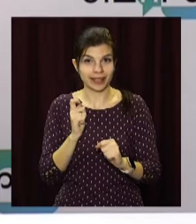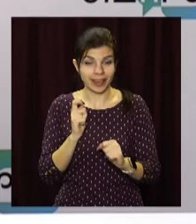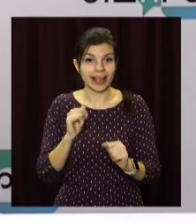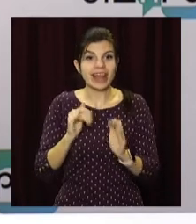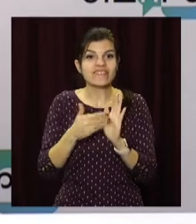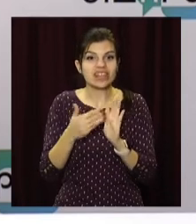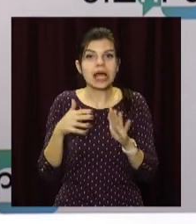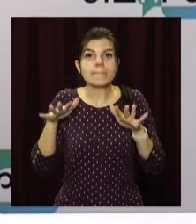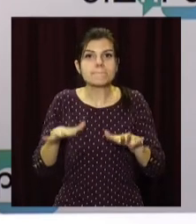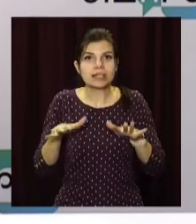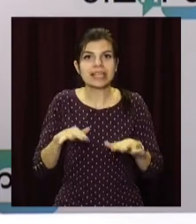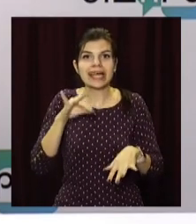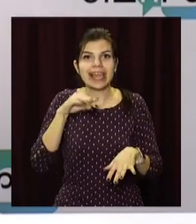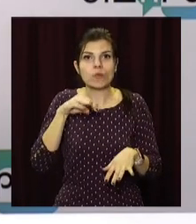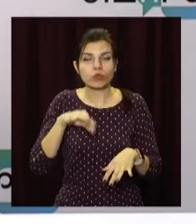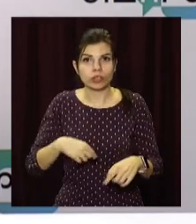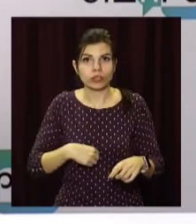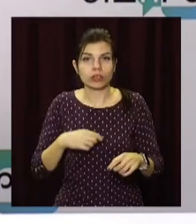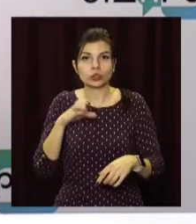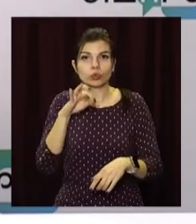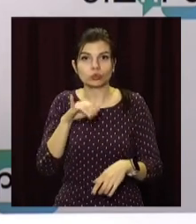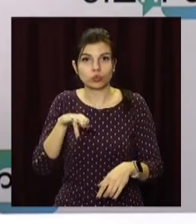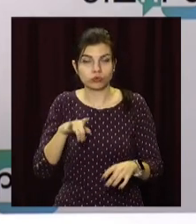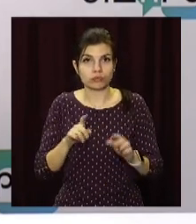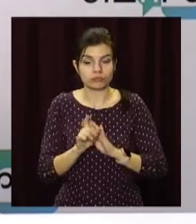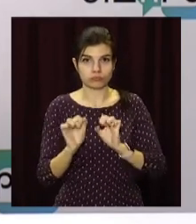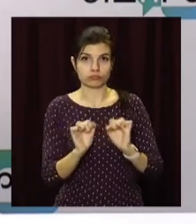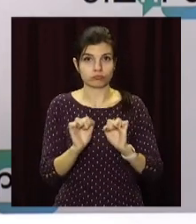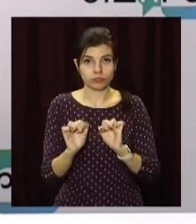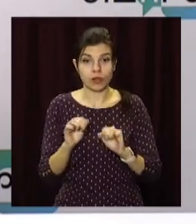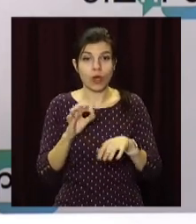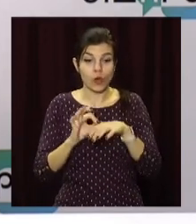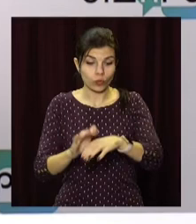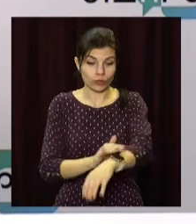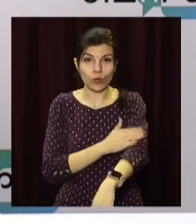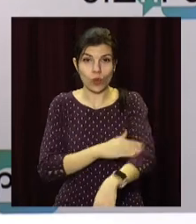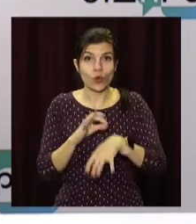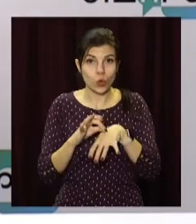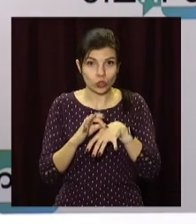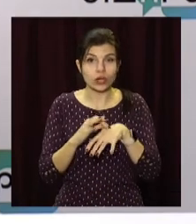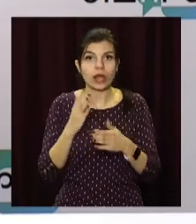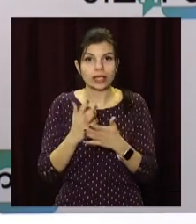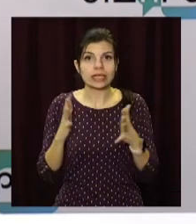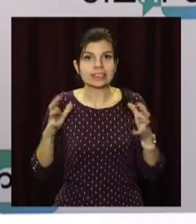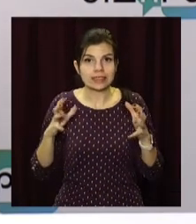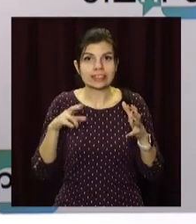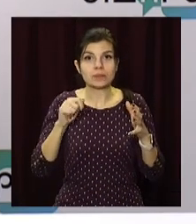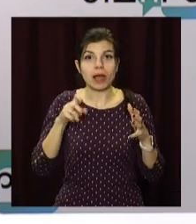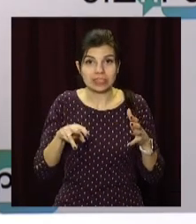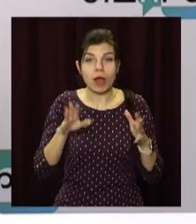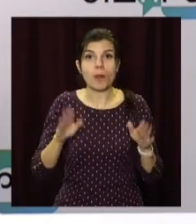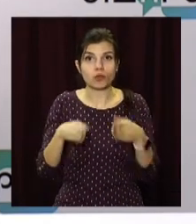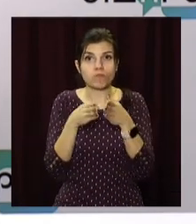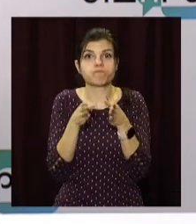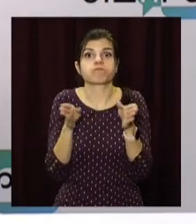І це визиває місний імунний відповідь з боку сосудів. В сосудах кожного відео багато відео, які визивають спазм, а затем розширення